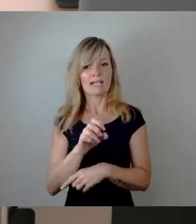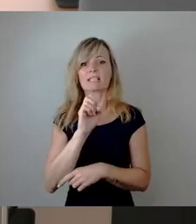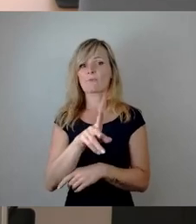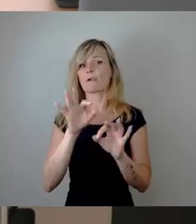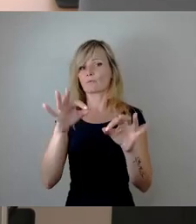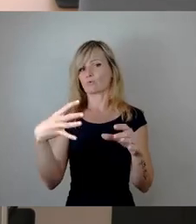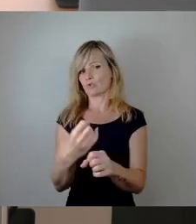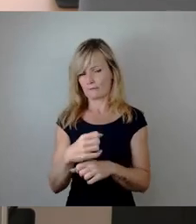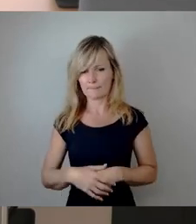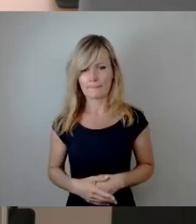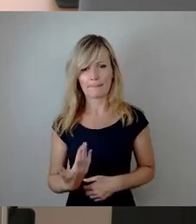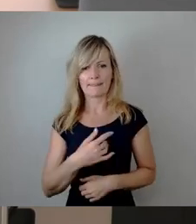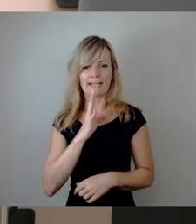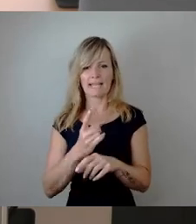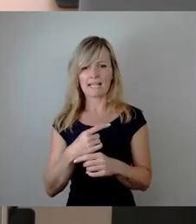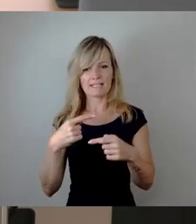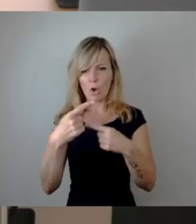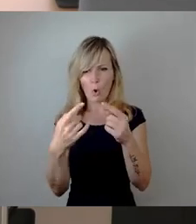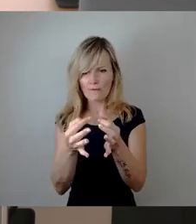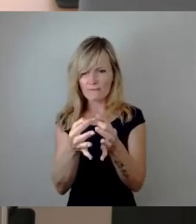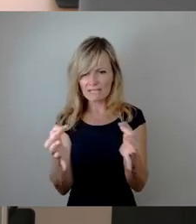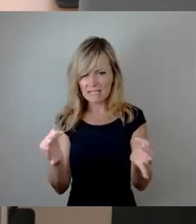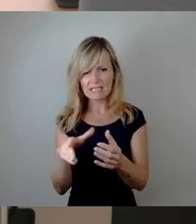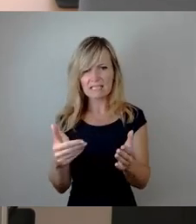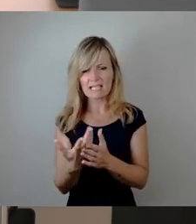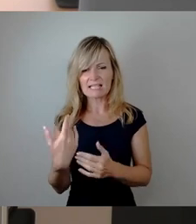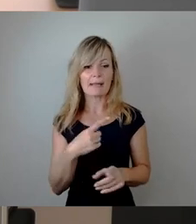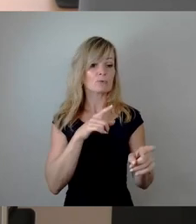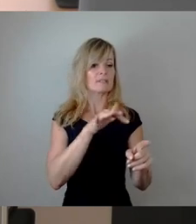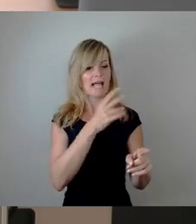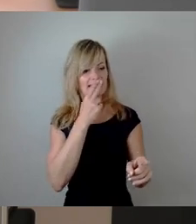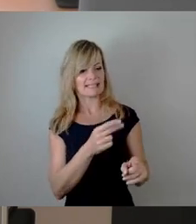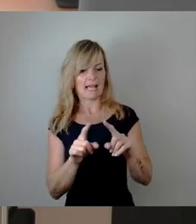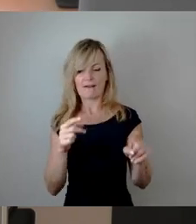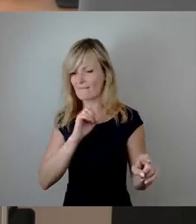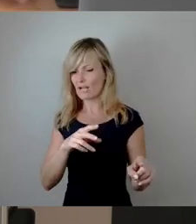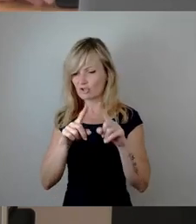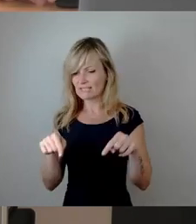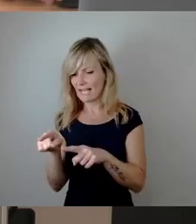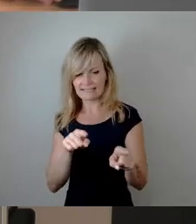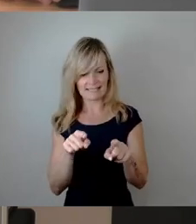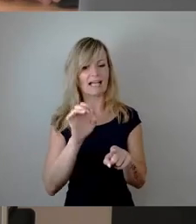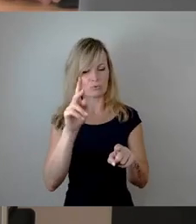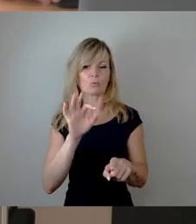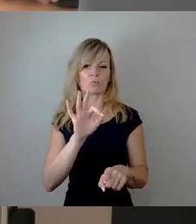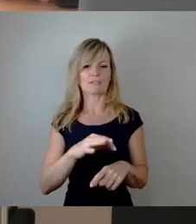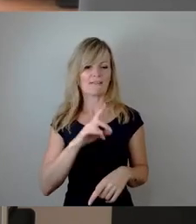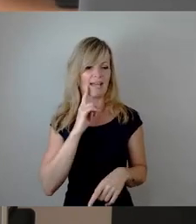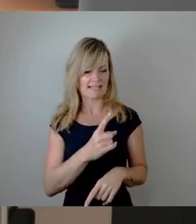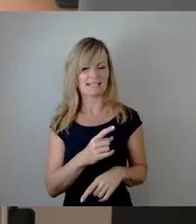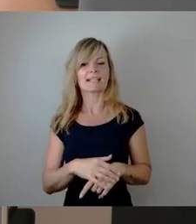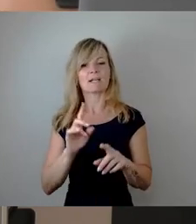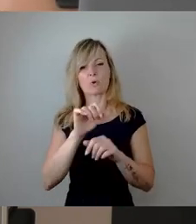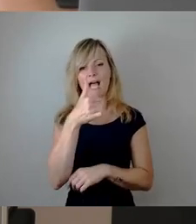möchte jetzt noch, meine Redezeit läuft irgendwie gar nicht, deswegen habe ich gerade keine gute, ach doch, hier auf der anderen Seite. Ich habe auf der falschen Seite geguckt, Entschuldigung. Ich möchte jetzt noch einen